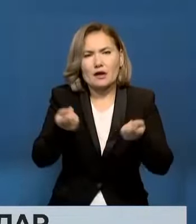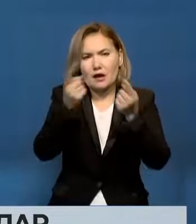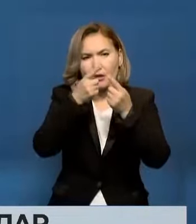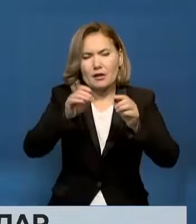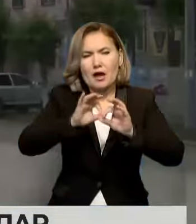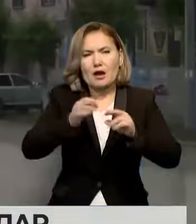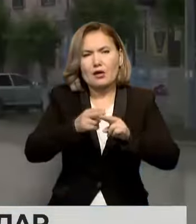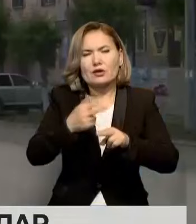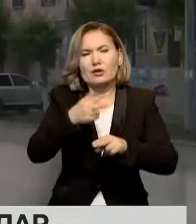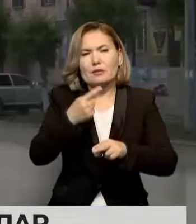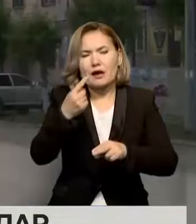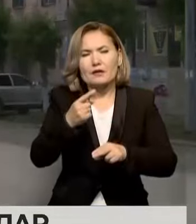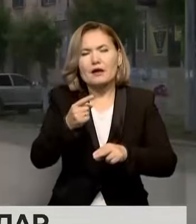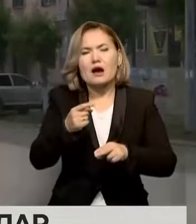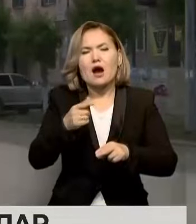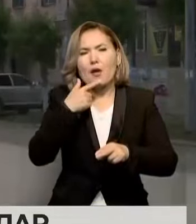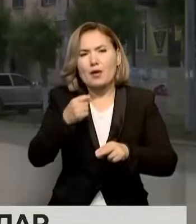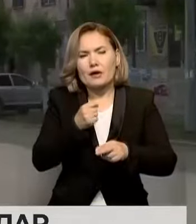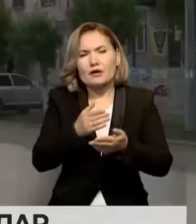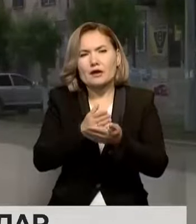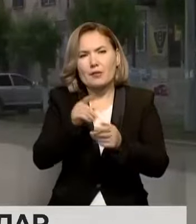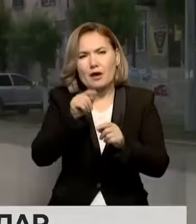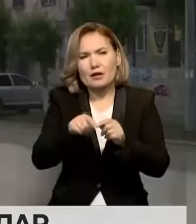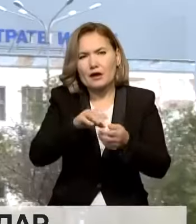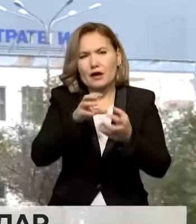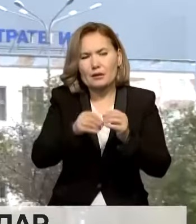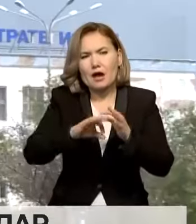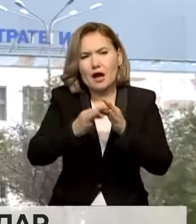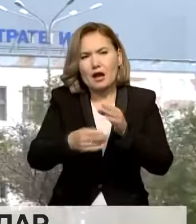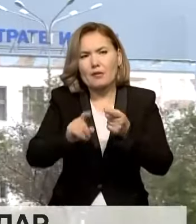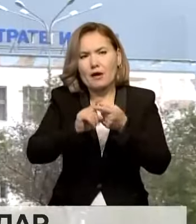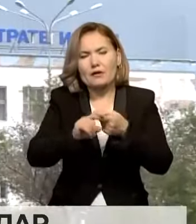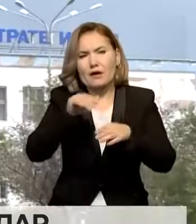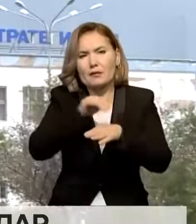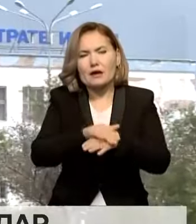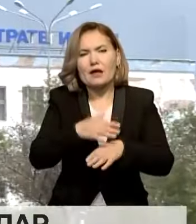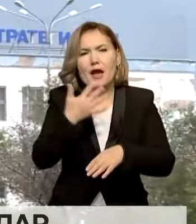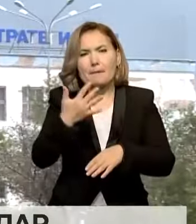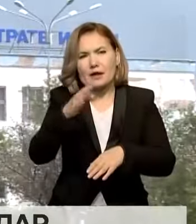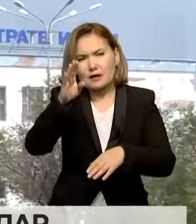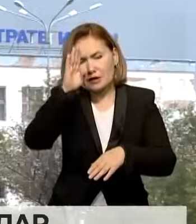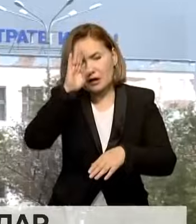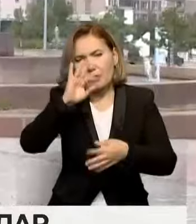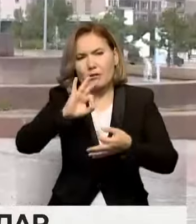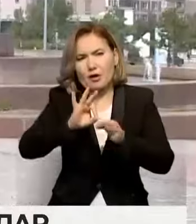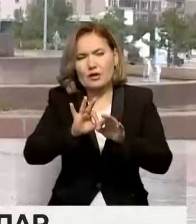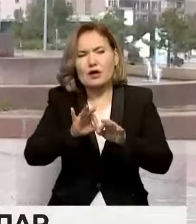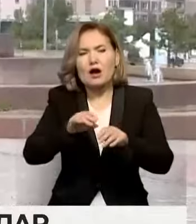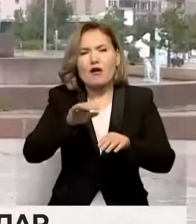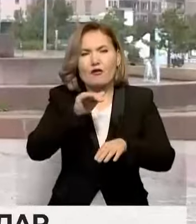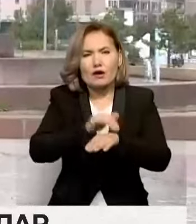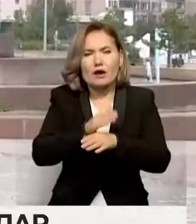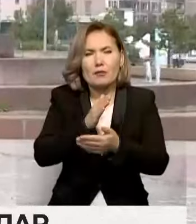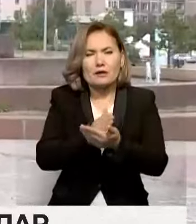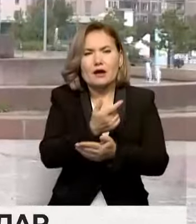қызметі қабарлады. Олардың 31-і алдынала тексеру нәтижесі бойынша, үшегі инфекциясы. Ал бейсеуі жеті респираторлық вирустық